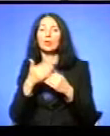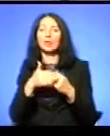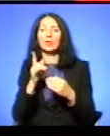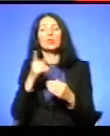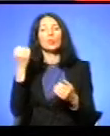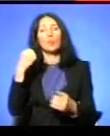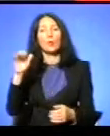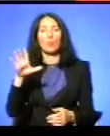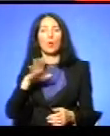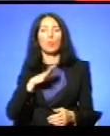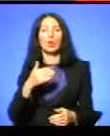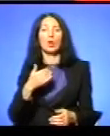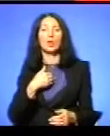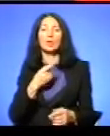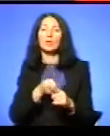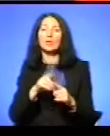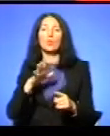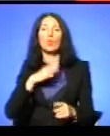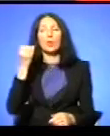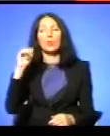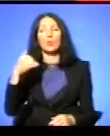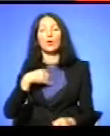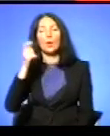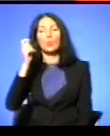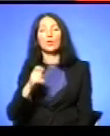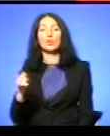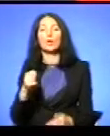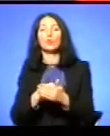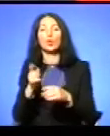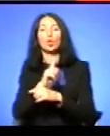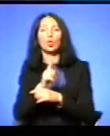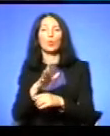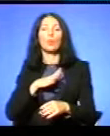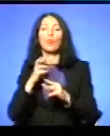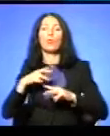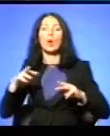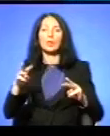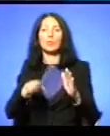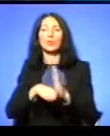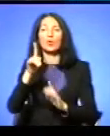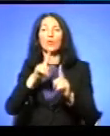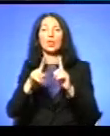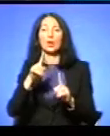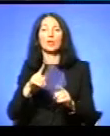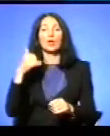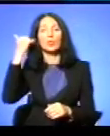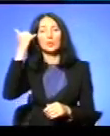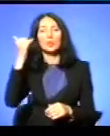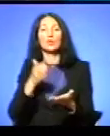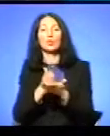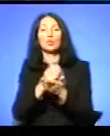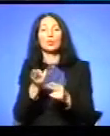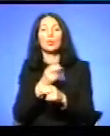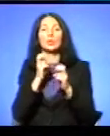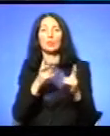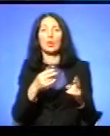перемога Я приїжджав тут до Тернополя Коли був у парламенті, в Верховній Раді Попросив, працював Службу безпеки Кажу, я би